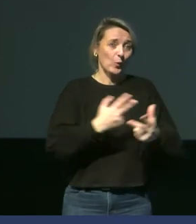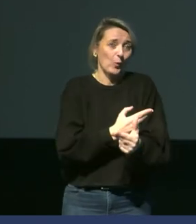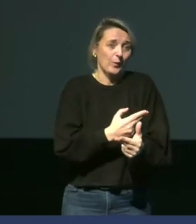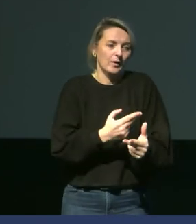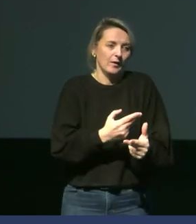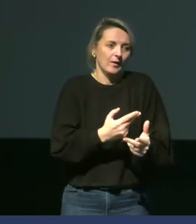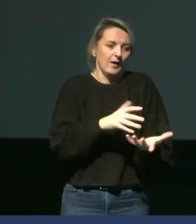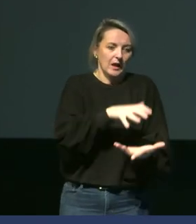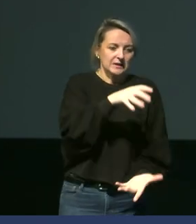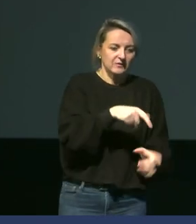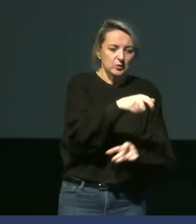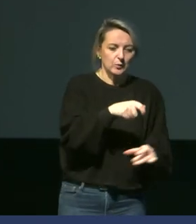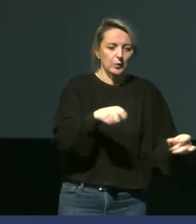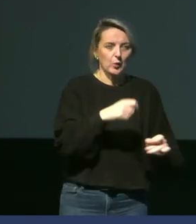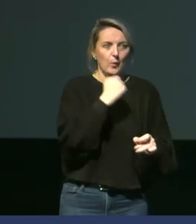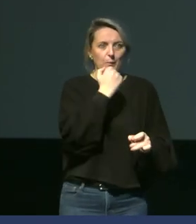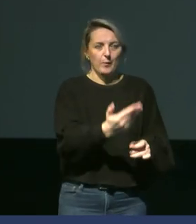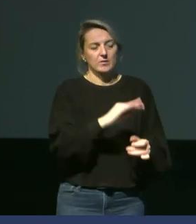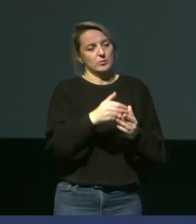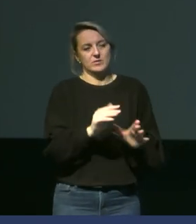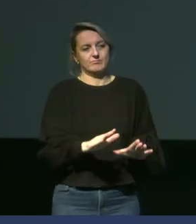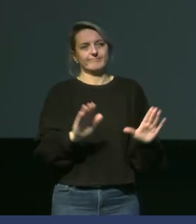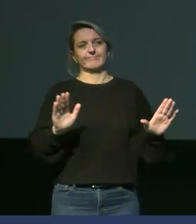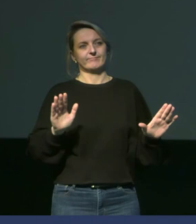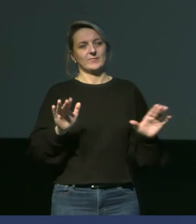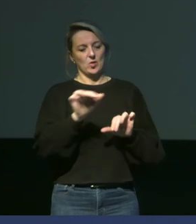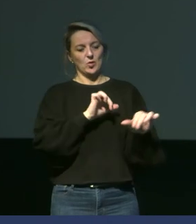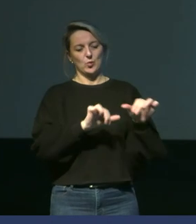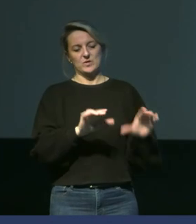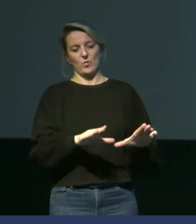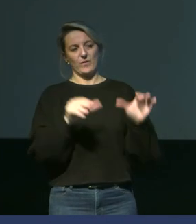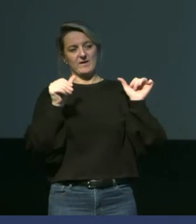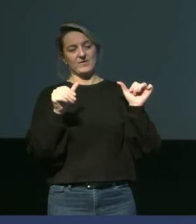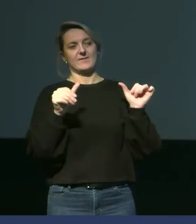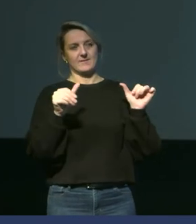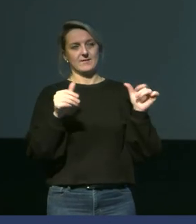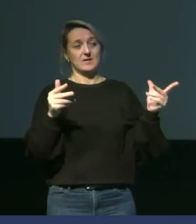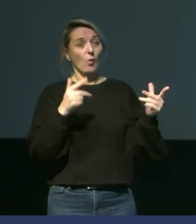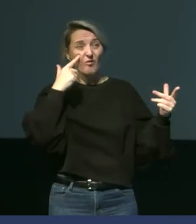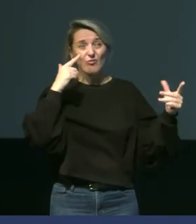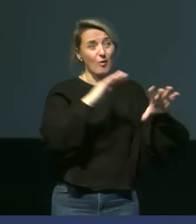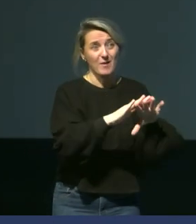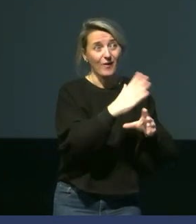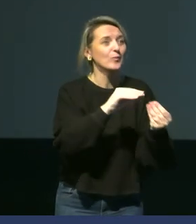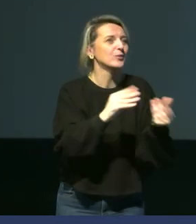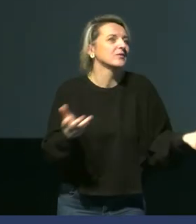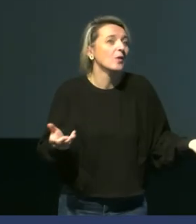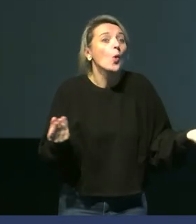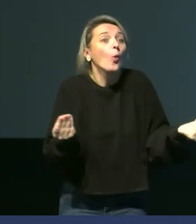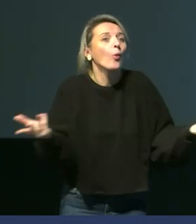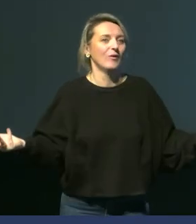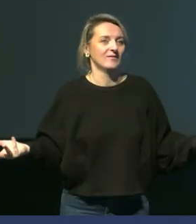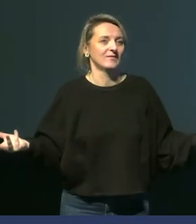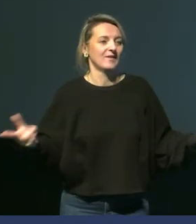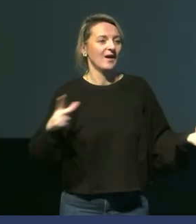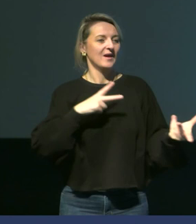Forcément, dans ces conditions, on ne pas mesurer les individus et on ne pas les mesurer pour une autre raison. La raison, c'est qu ne les voit pas. Ici, vous avez quatre